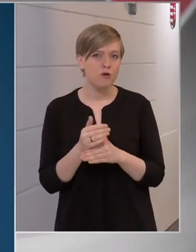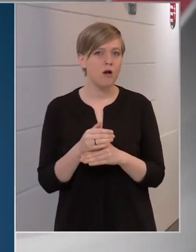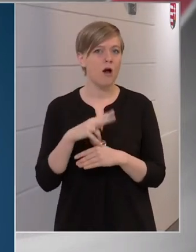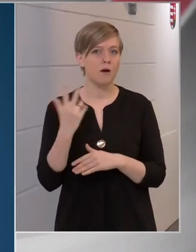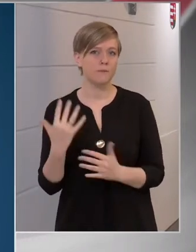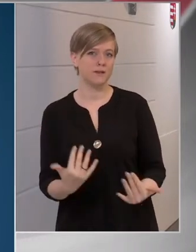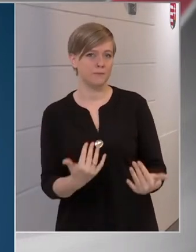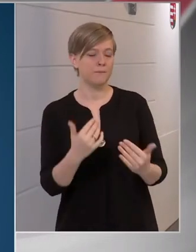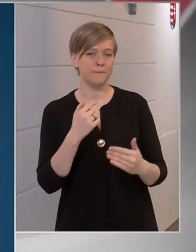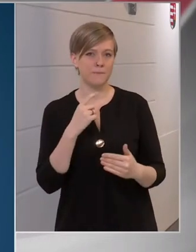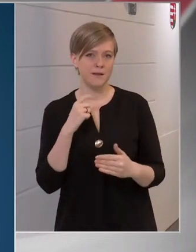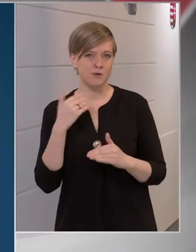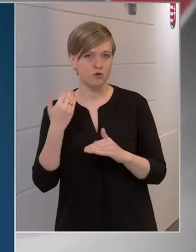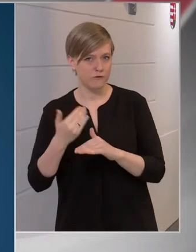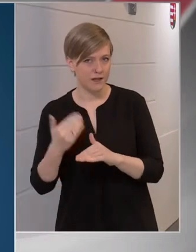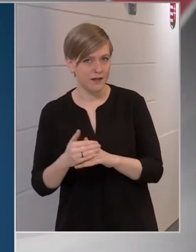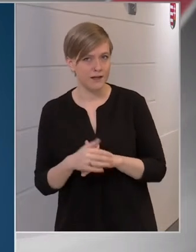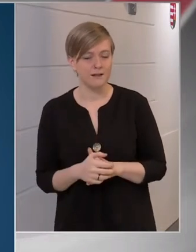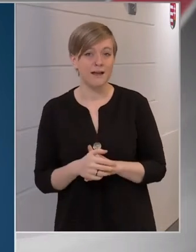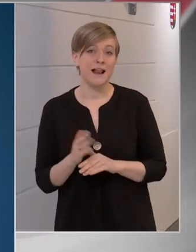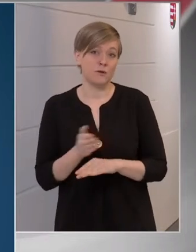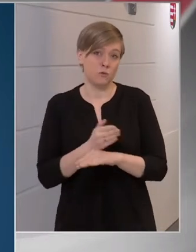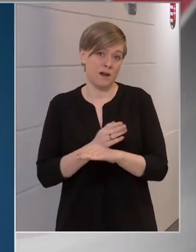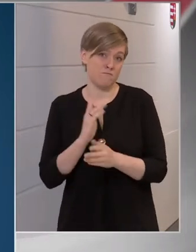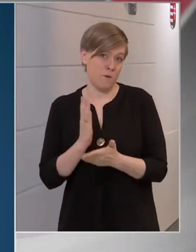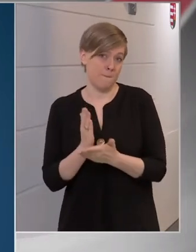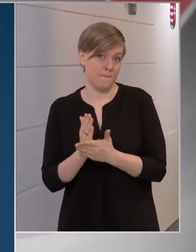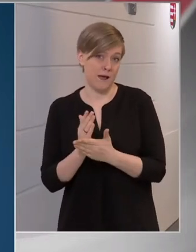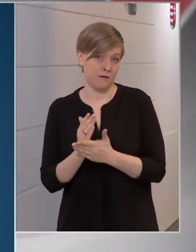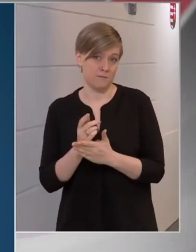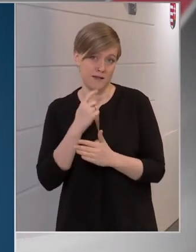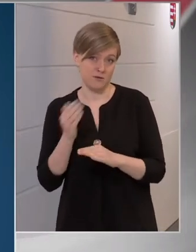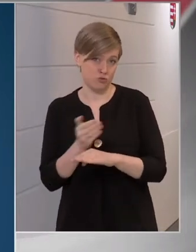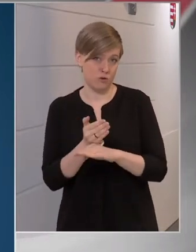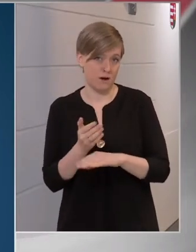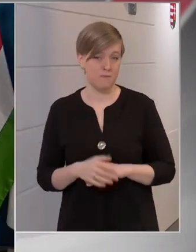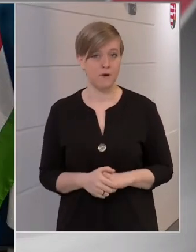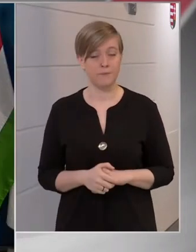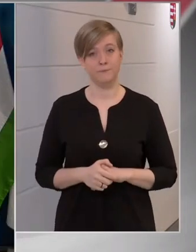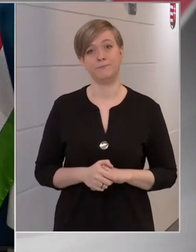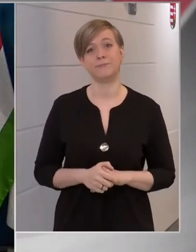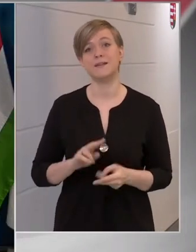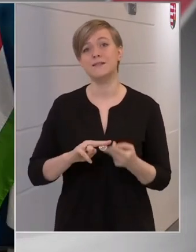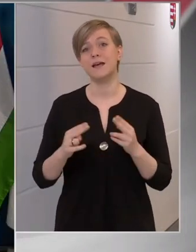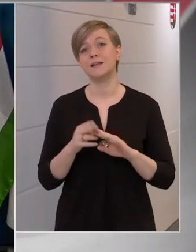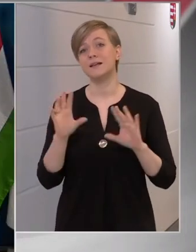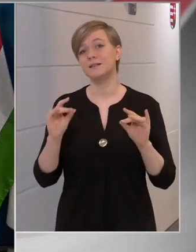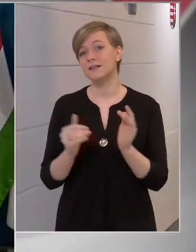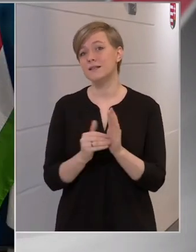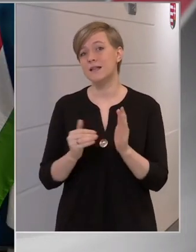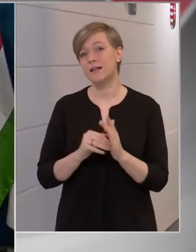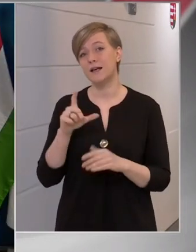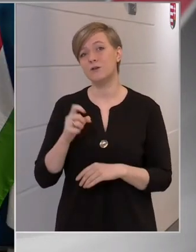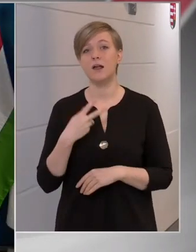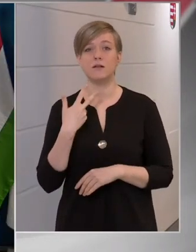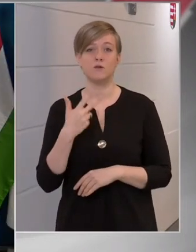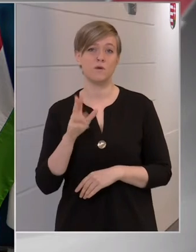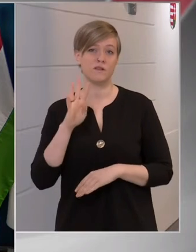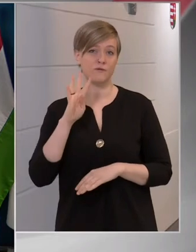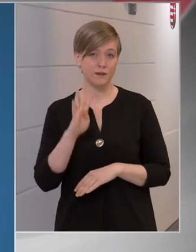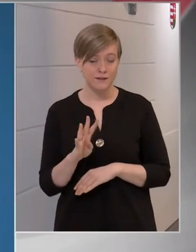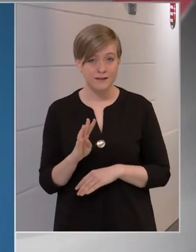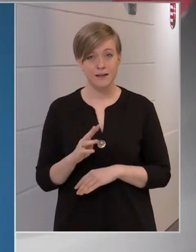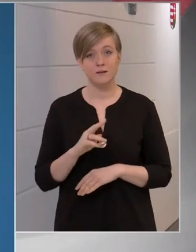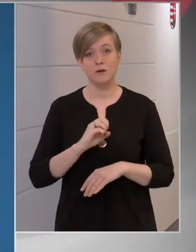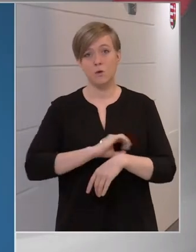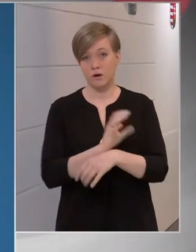tetőzni fog, de az is lehet, hogy már ennél korábban. Szerdán 10.284 koronavírusos